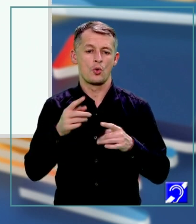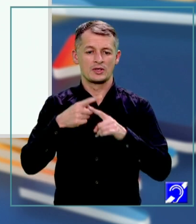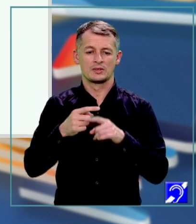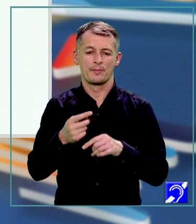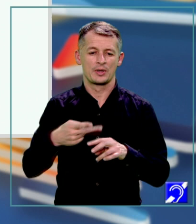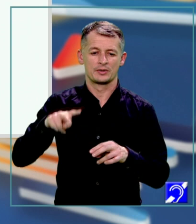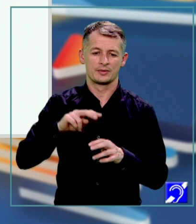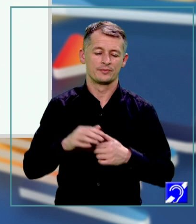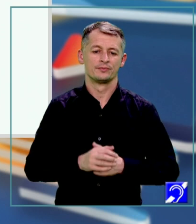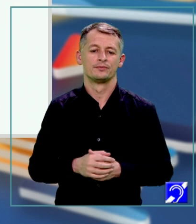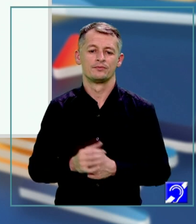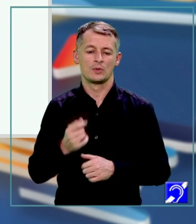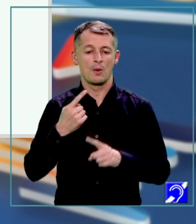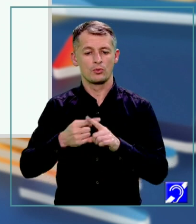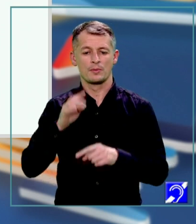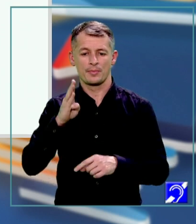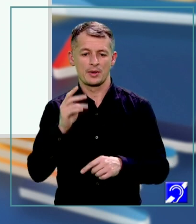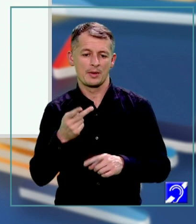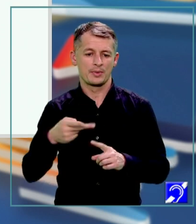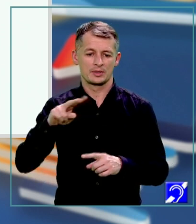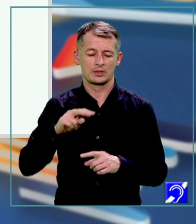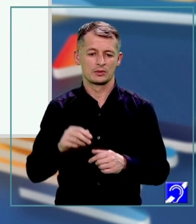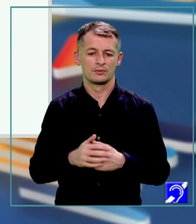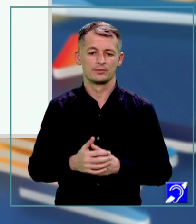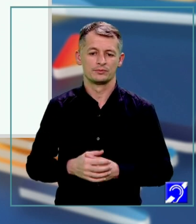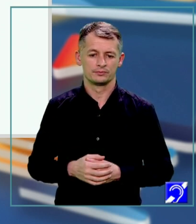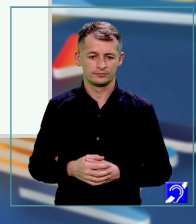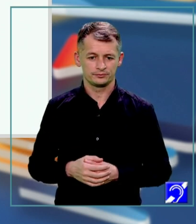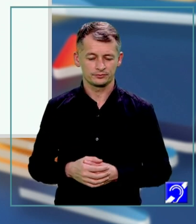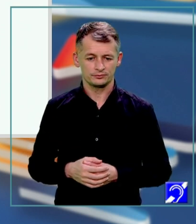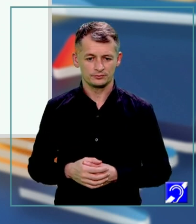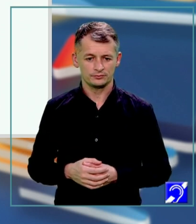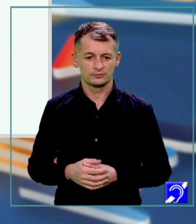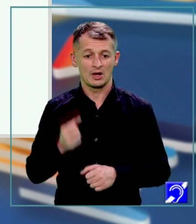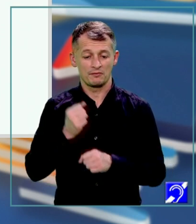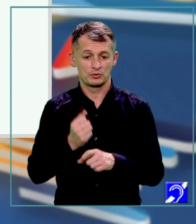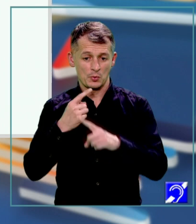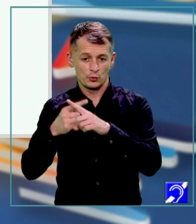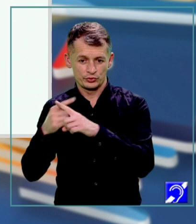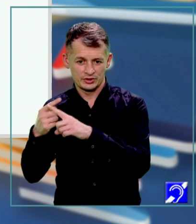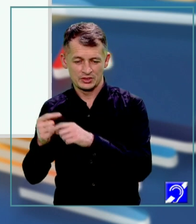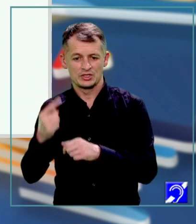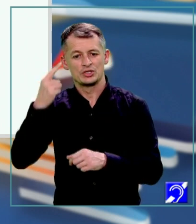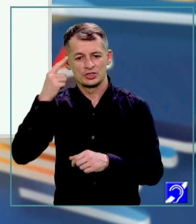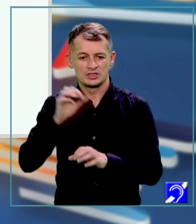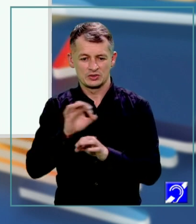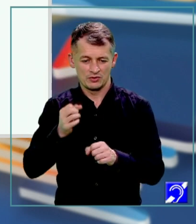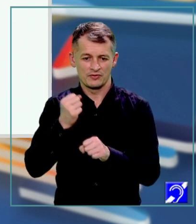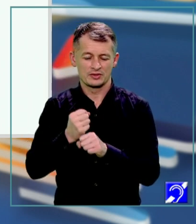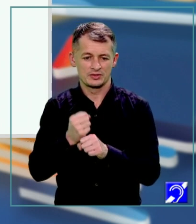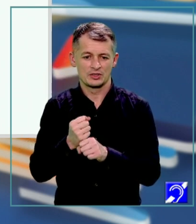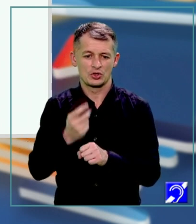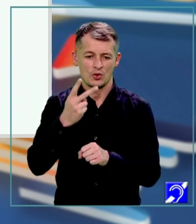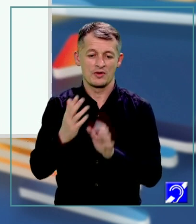3x ori 2 plus B pătrat 2 la a doua. Și am efectuat înmulțirea. Sigur știți cum se face. 2 din fața